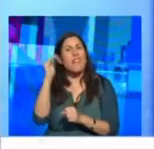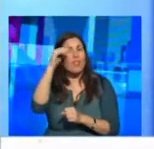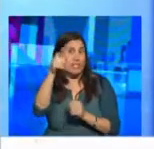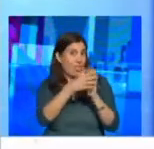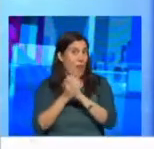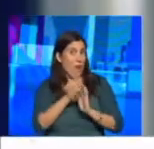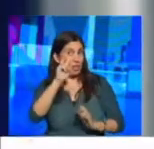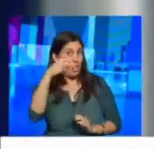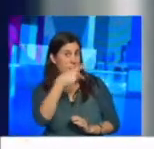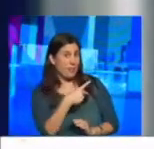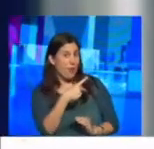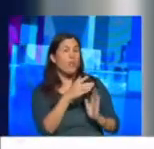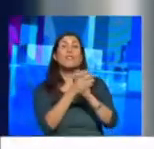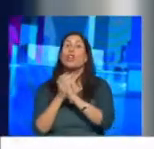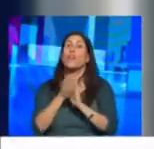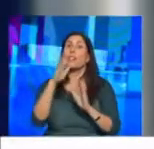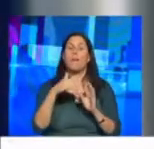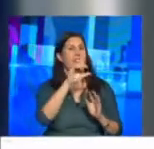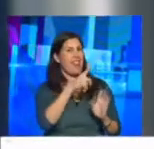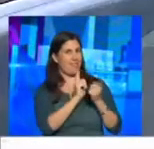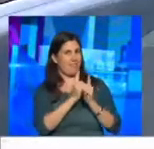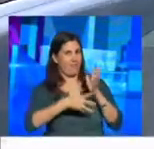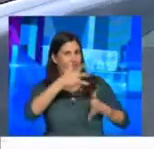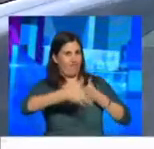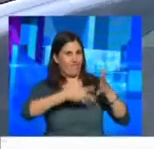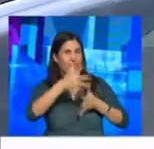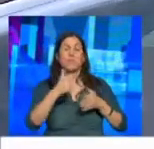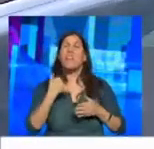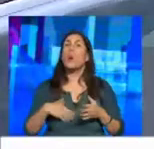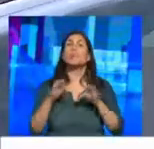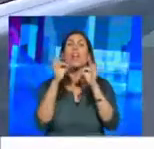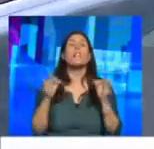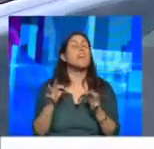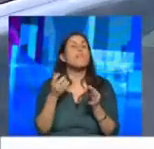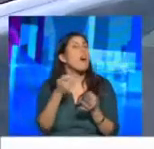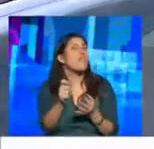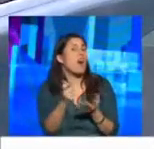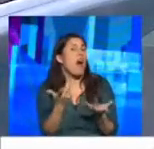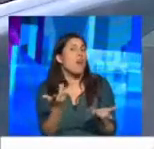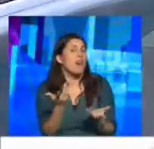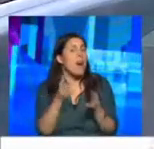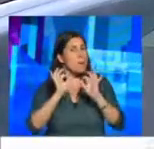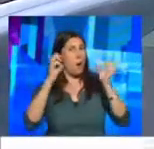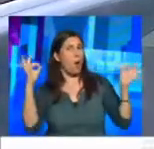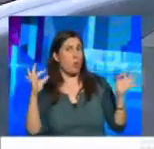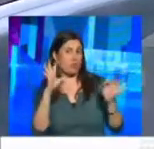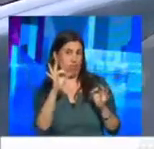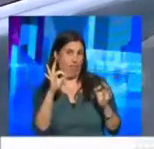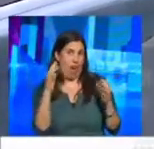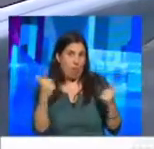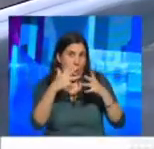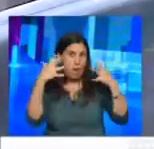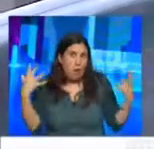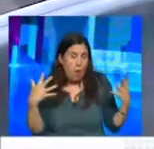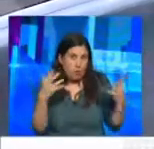שלום לשירלי פינטו ושלום גם לאליאטה מתרגמת אני רוצה להתחיל איתך דווקא במיוחדות שבאירוע הגדול